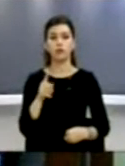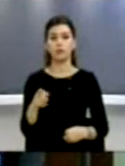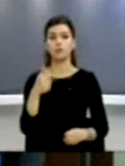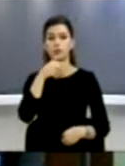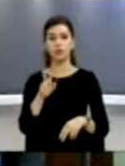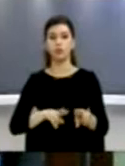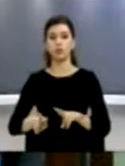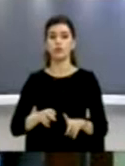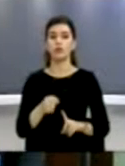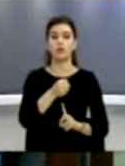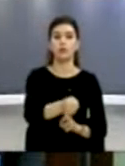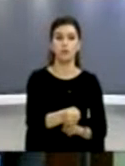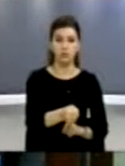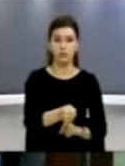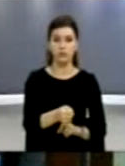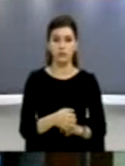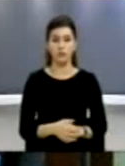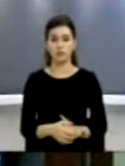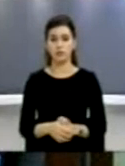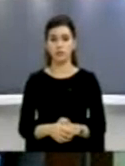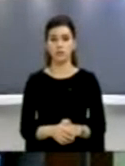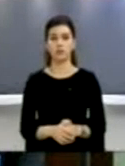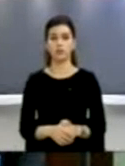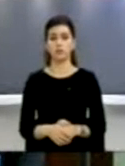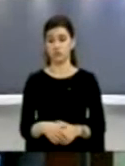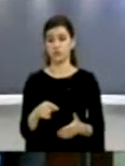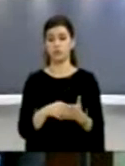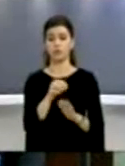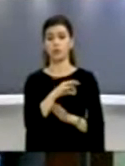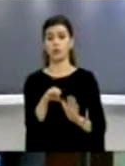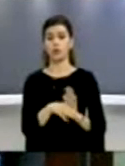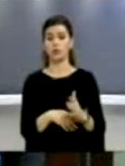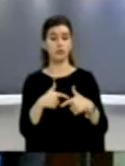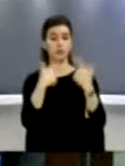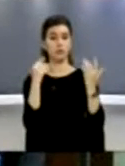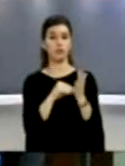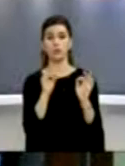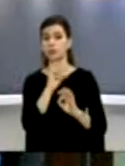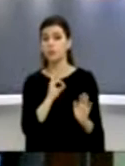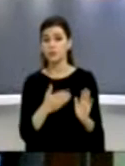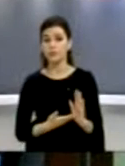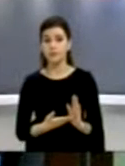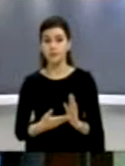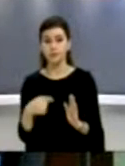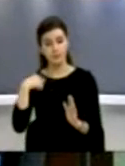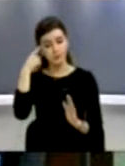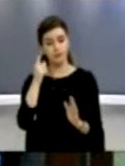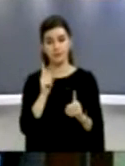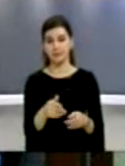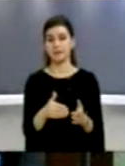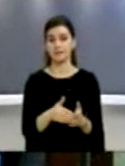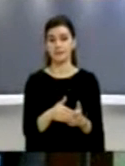gjyçtarë, dhe dijet se pëse është aty. Në këtë projekt ligjë nuk kufizohet ligjerime, unë mendoj që është koha kur